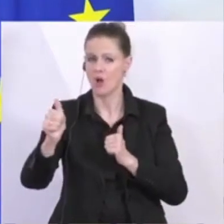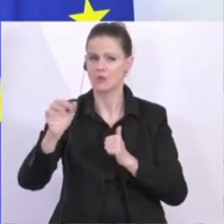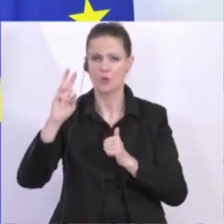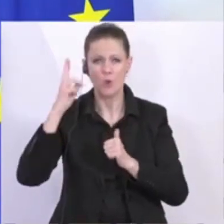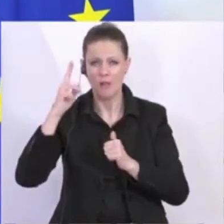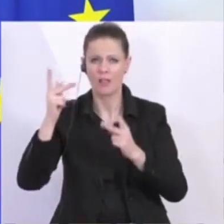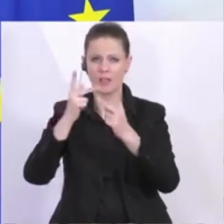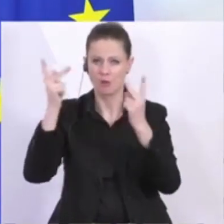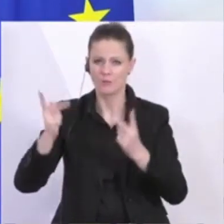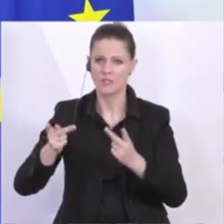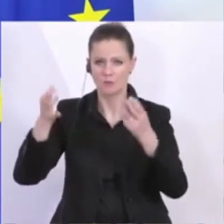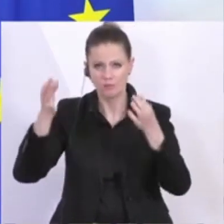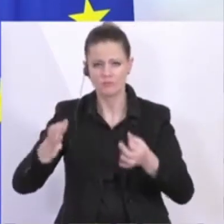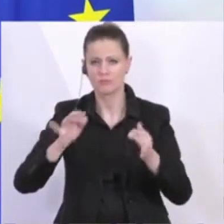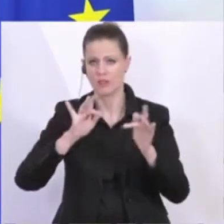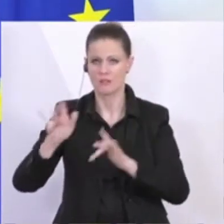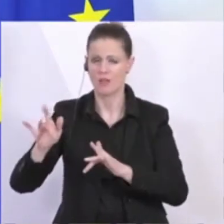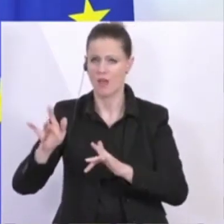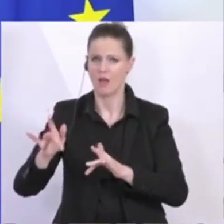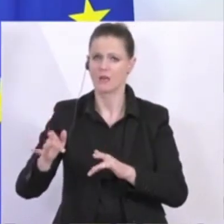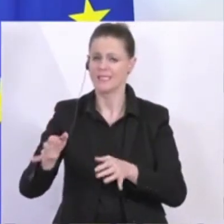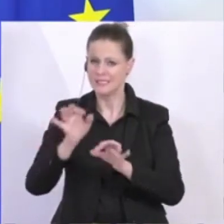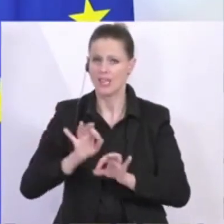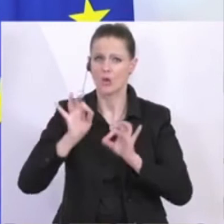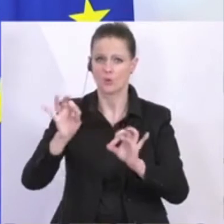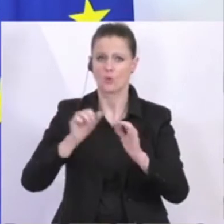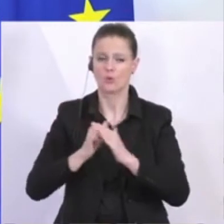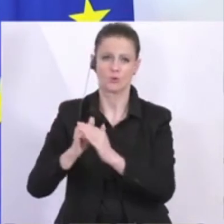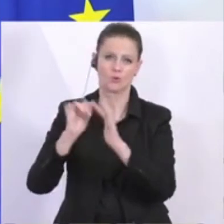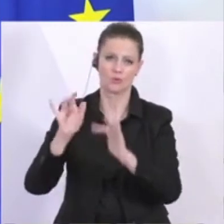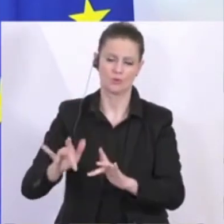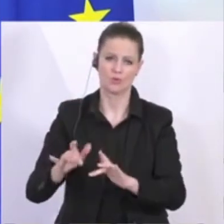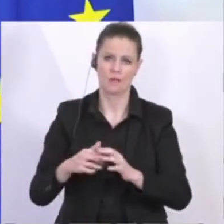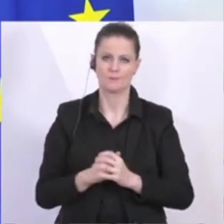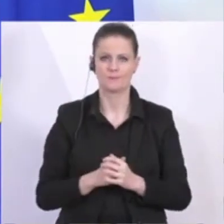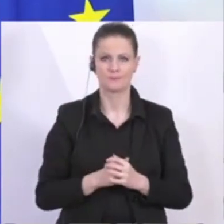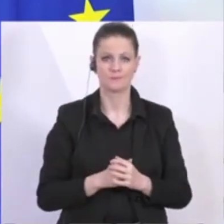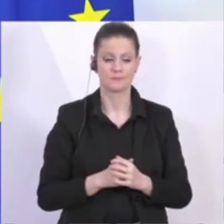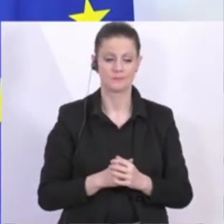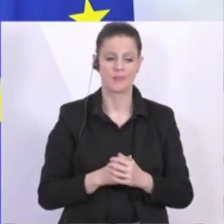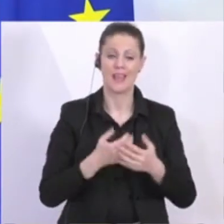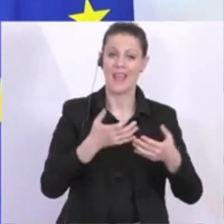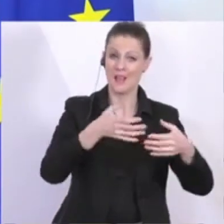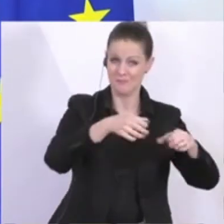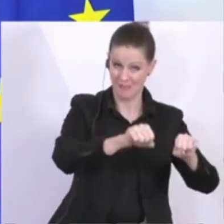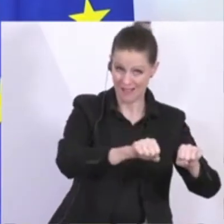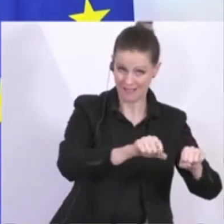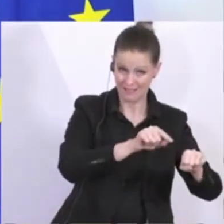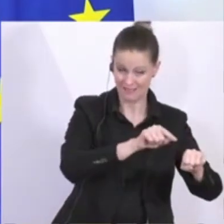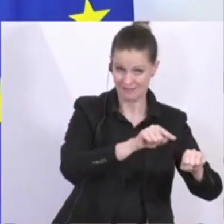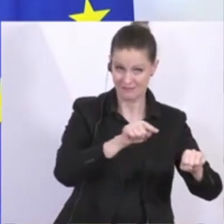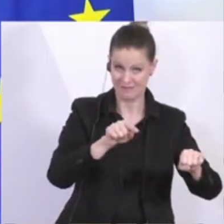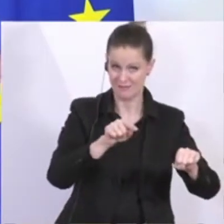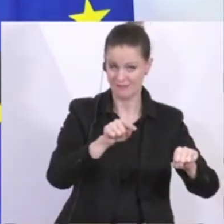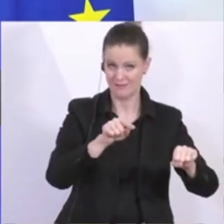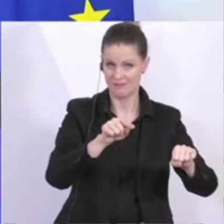größte Unterstützung gewährleisten können. Aber es hilft alles nichts, wenn die Banken